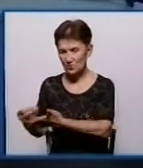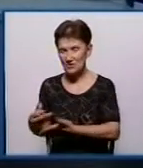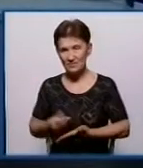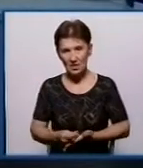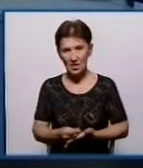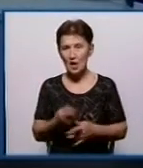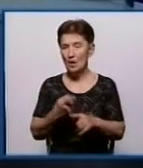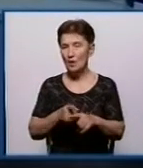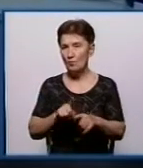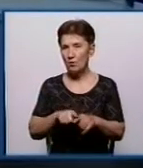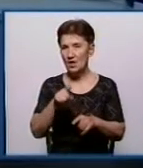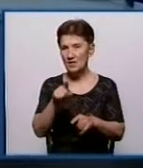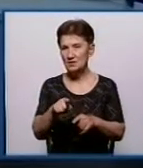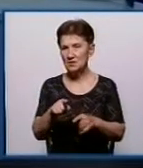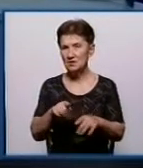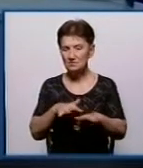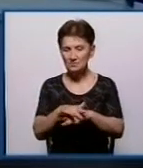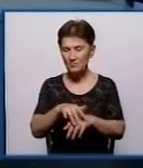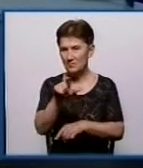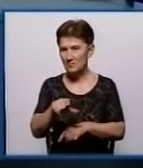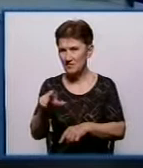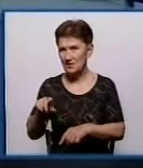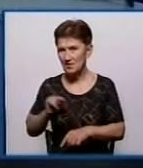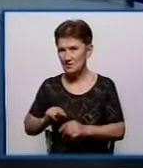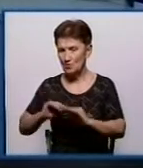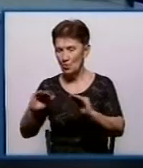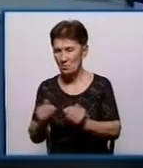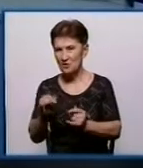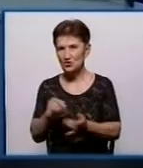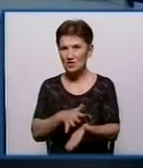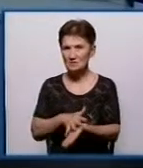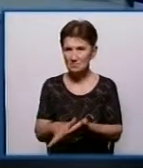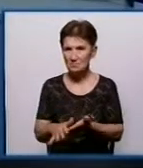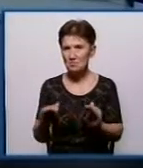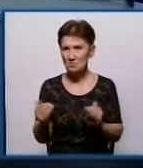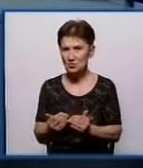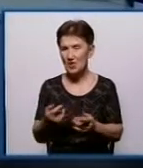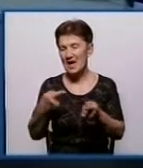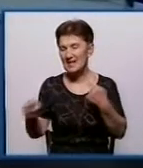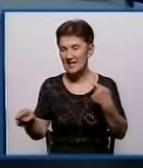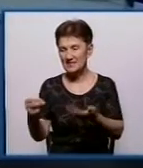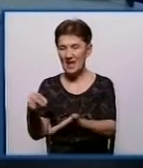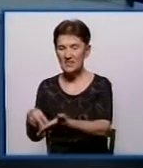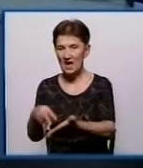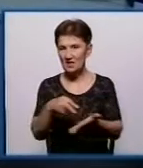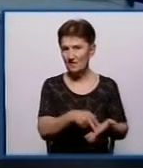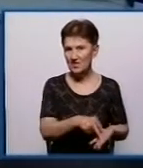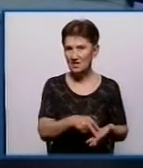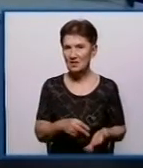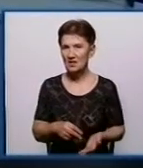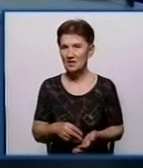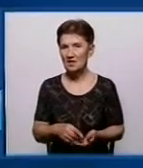Відповідно, різна чисельність персоналу, різні витрати, різні складові витрат. Відповідно, ми маємо різні тарифи. Відповідно,